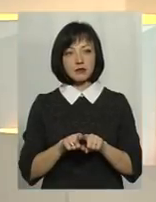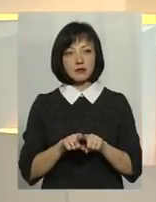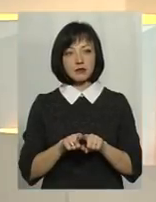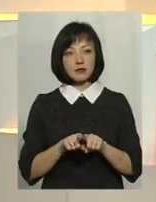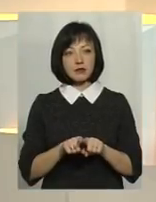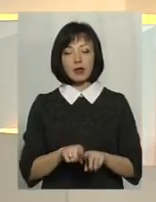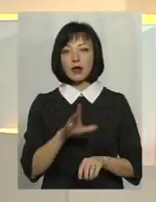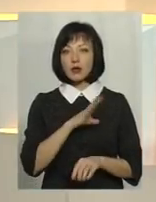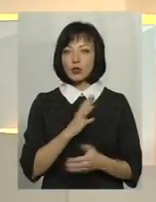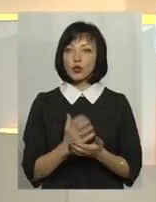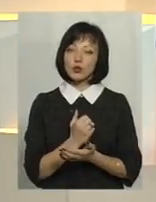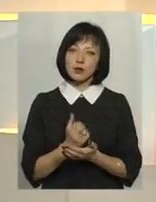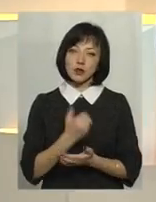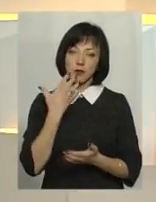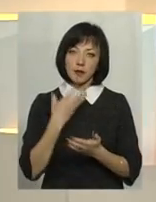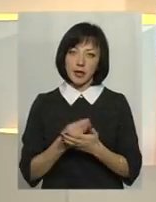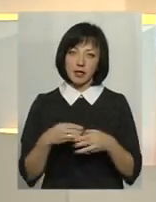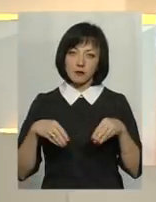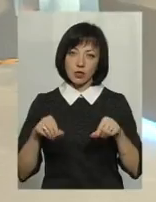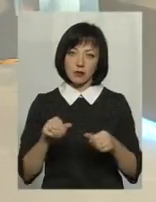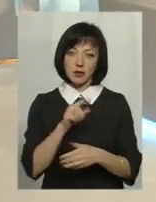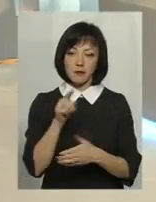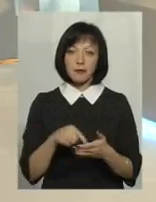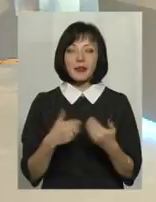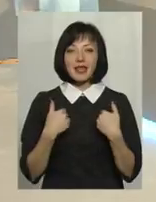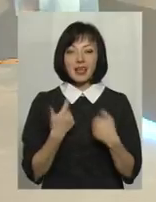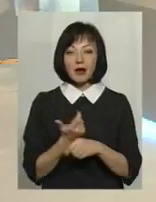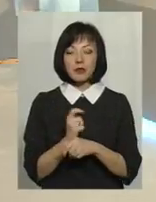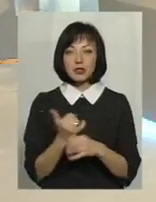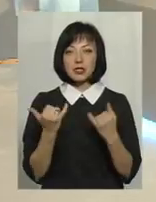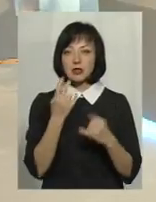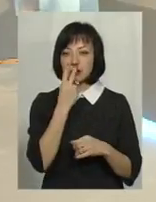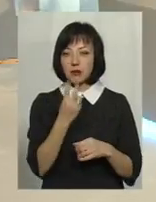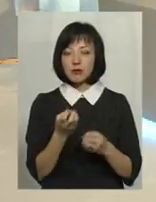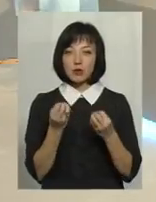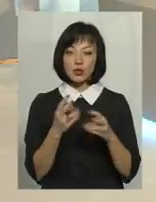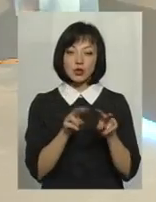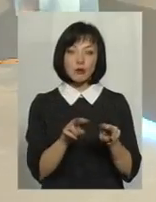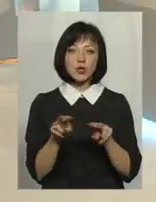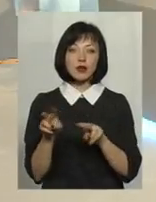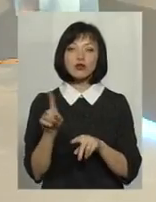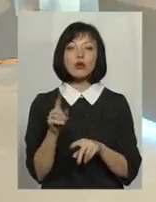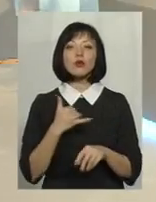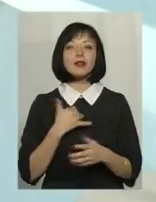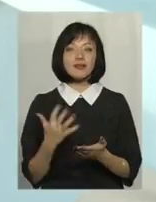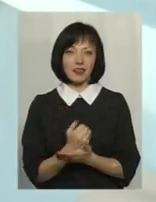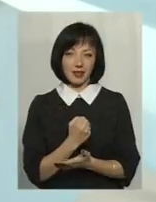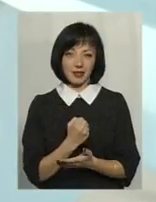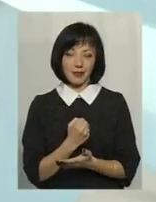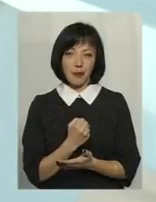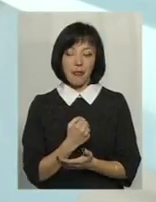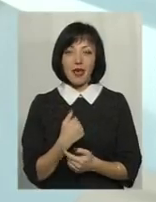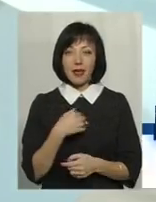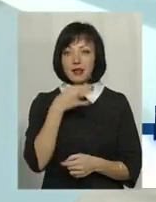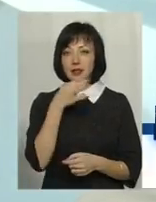бути успішними на своїй землі? Я більше зараз наразі бачу, що за цим просто спостерігають, що в нас вийде. Я